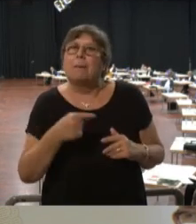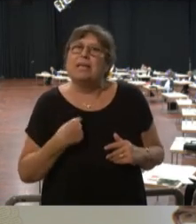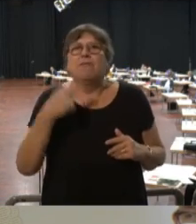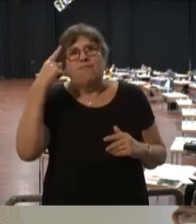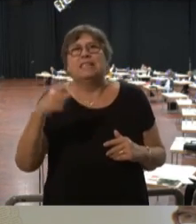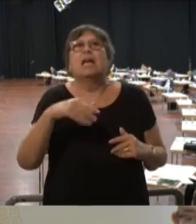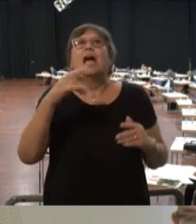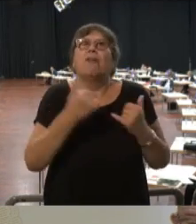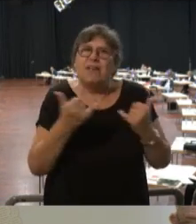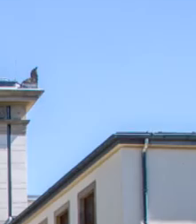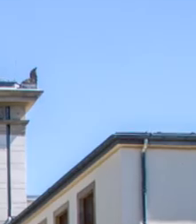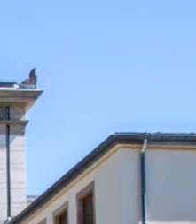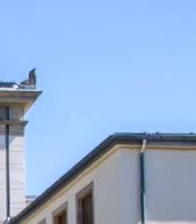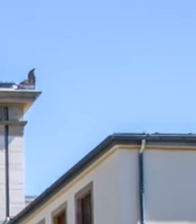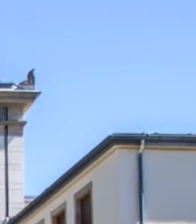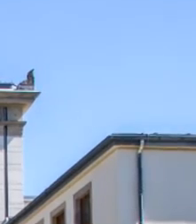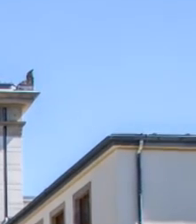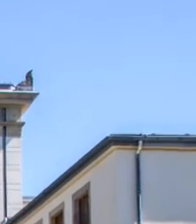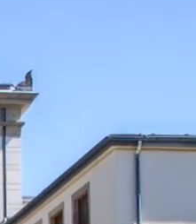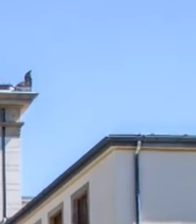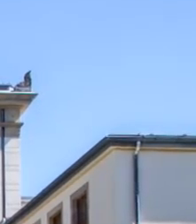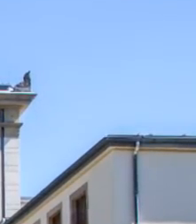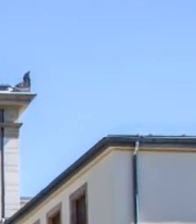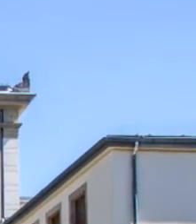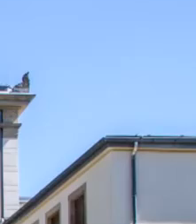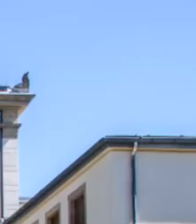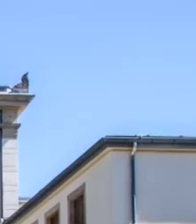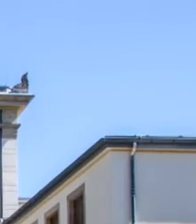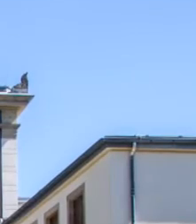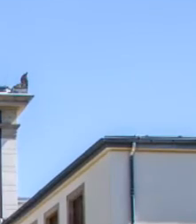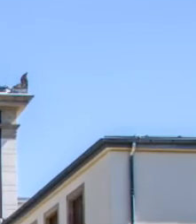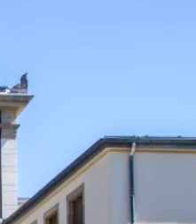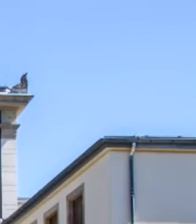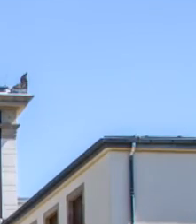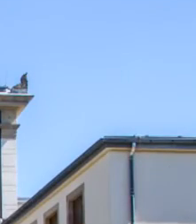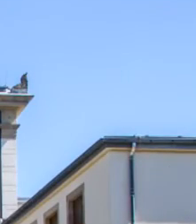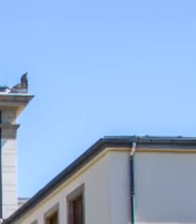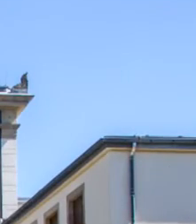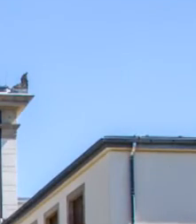angreifen kann. Herzlichen Dank. Vielen Dank.